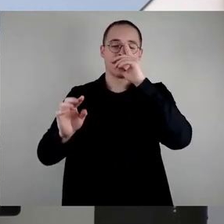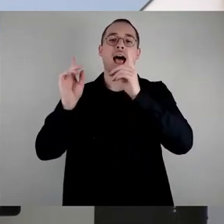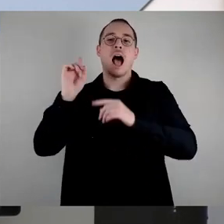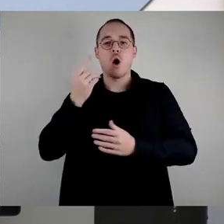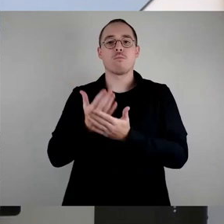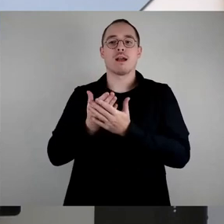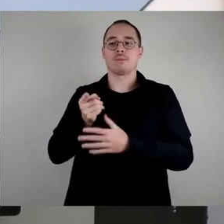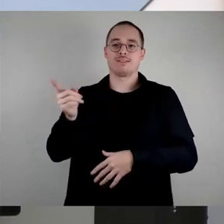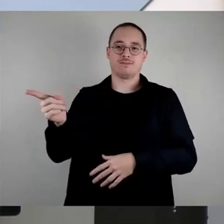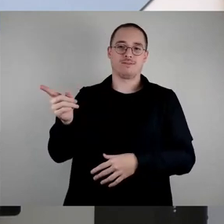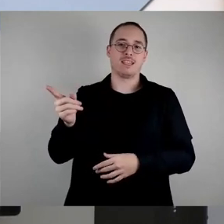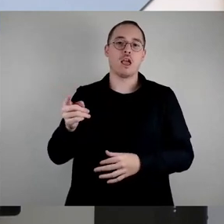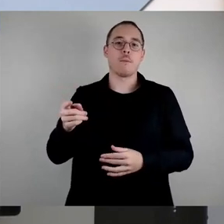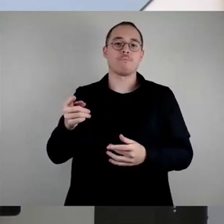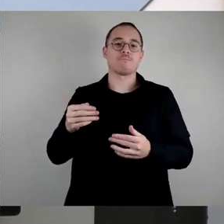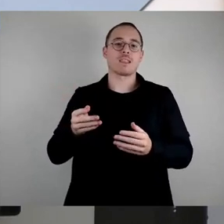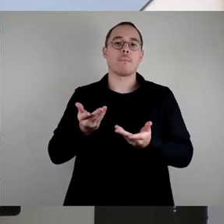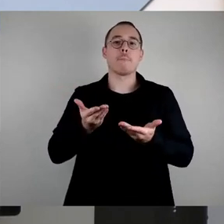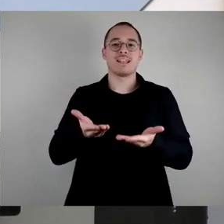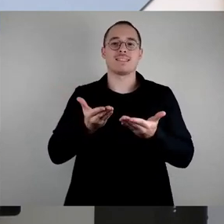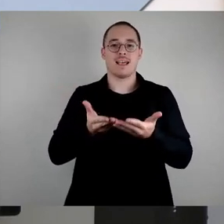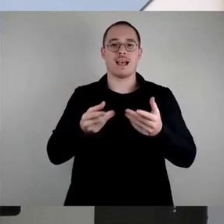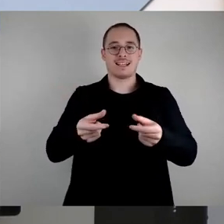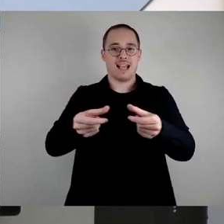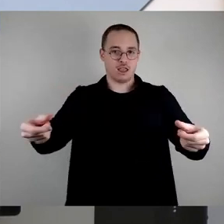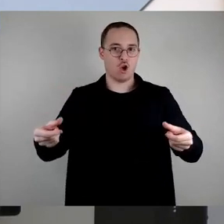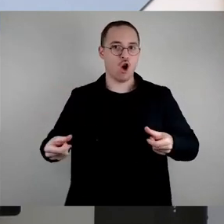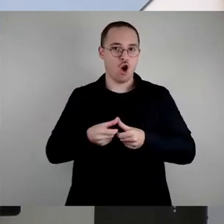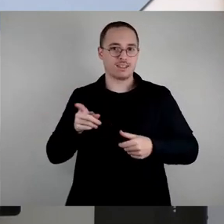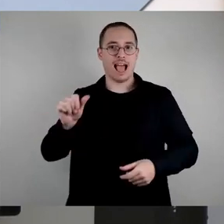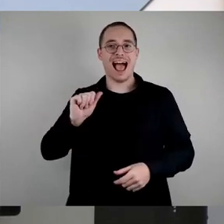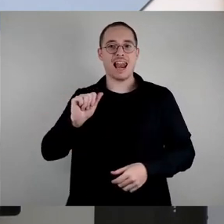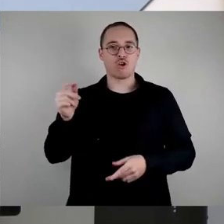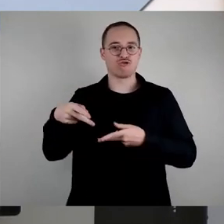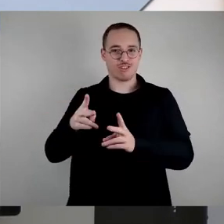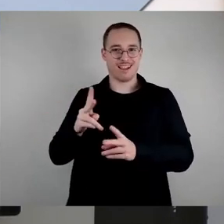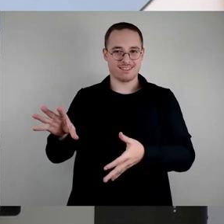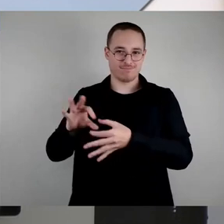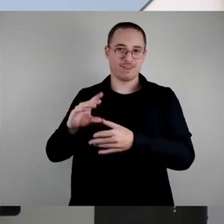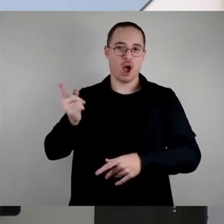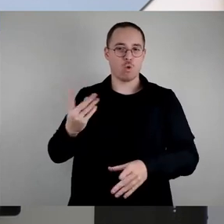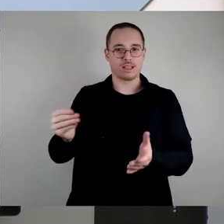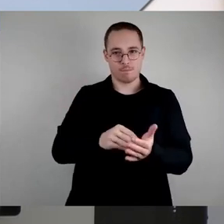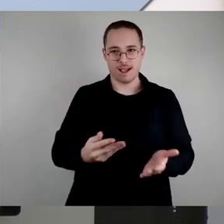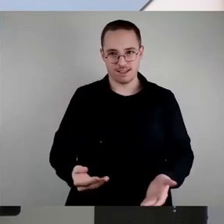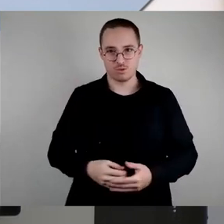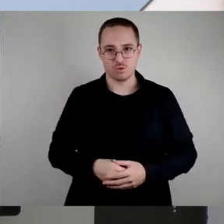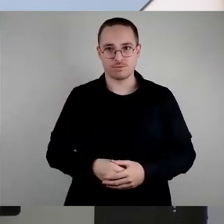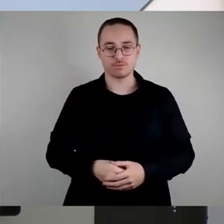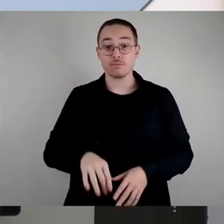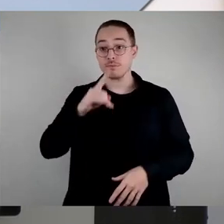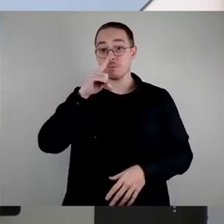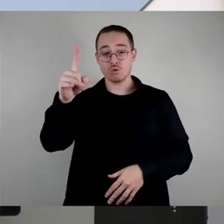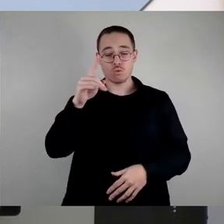Problem ist natürlich wirklich ein gesellschaftliches Problem. Es ist ein kommunales Problem, es ist ein gesellschaftliches